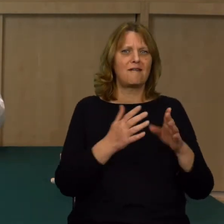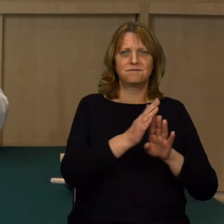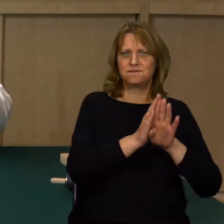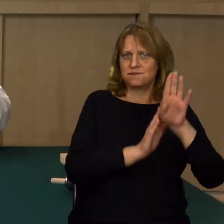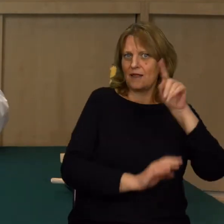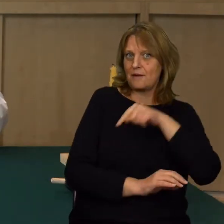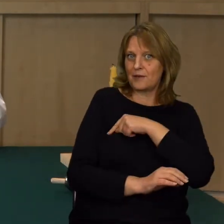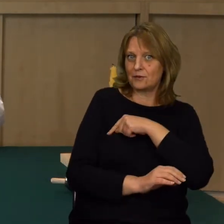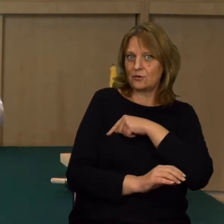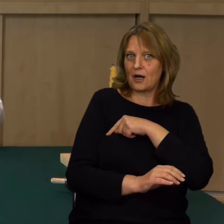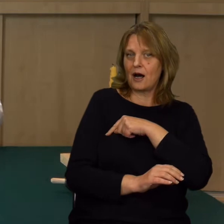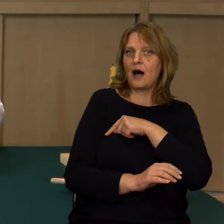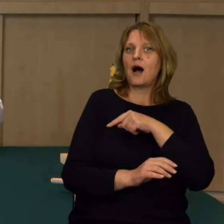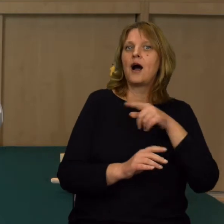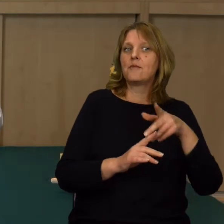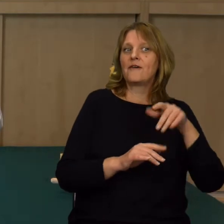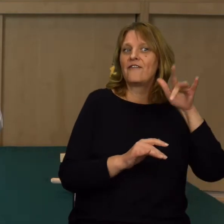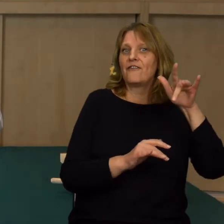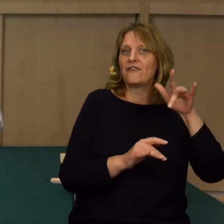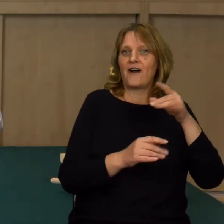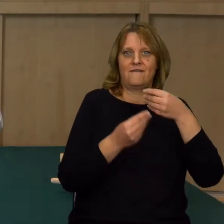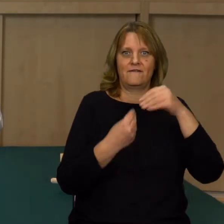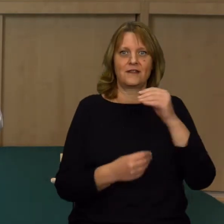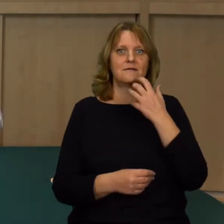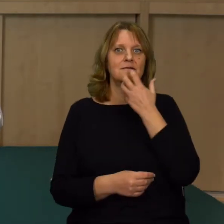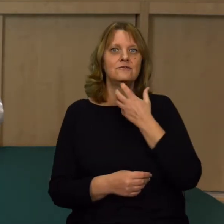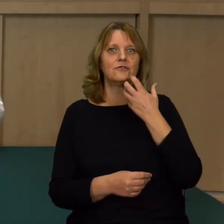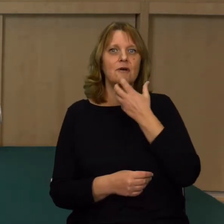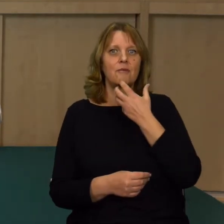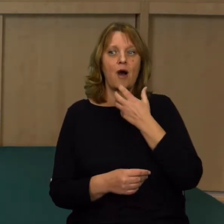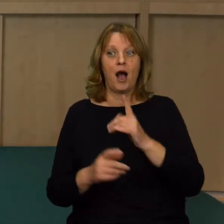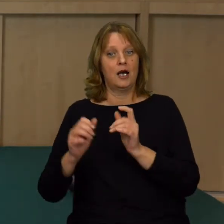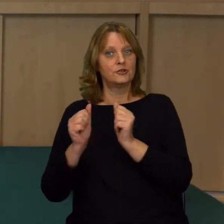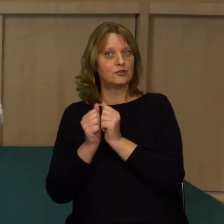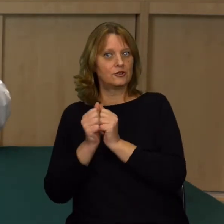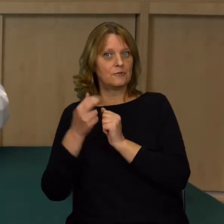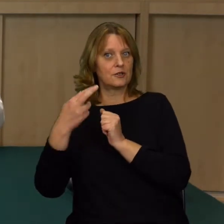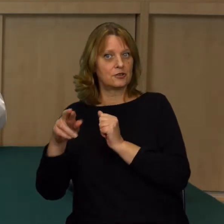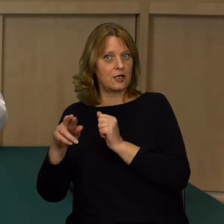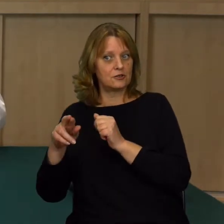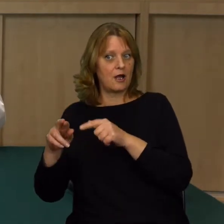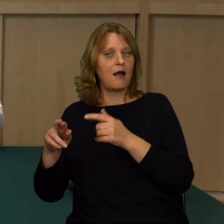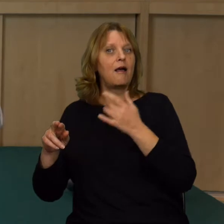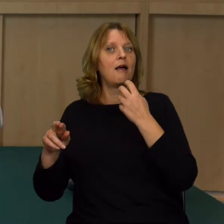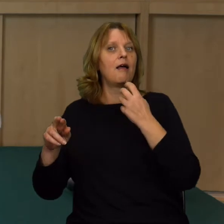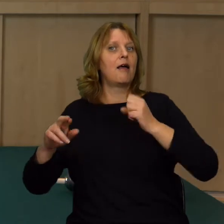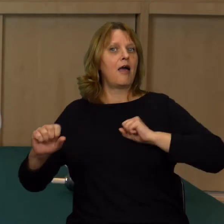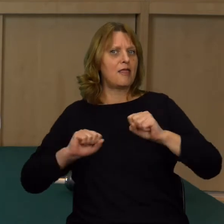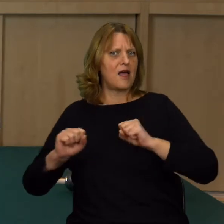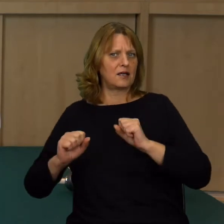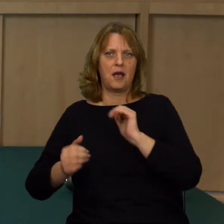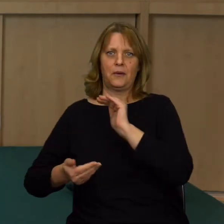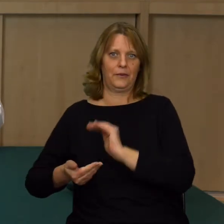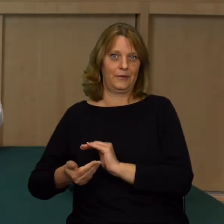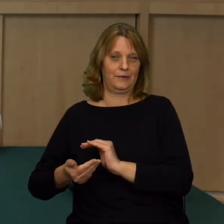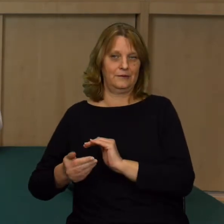ma wysoką temperaturę, będzie posiadało więcej ciepła. Coś bardziej zimnego będzie tej energii cieplej posiadało mniej